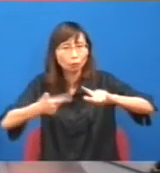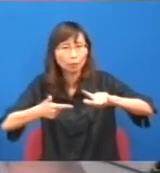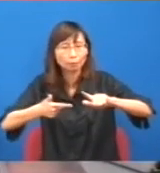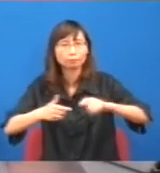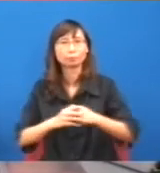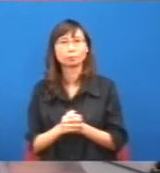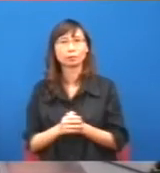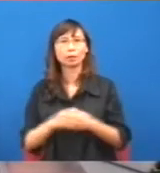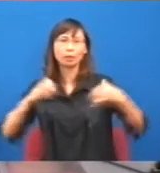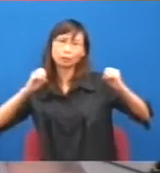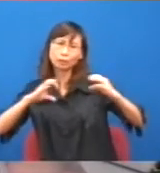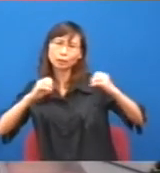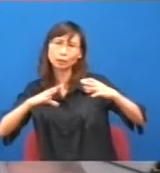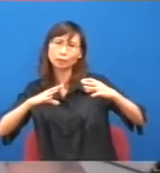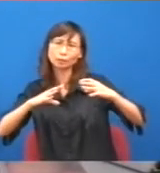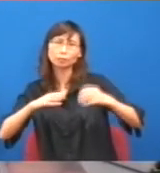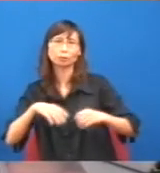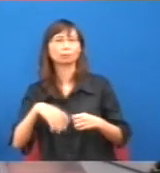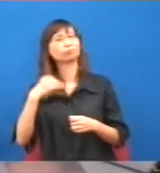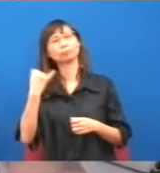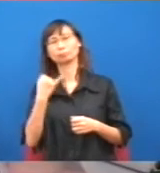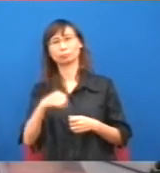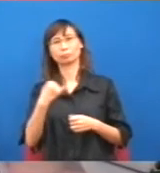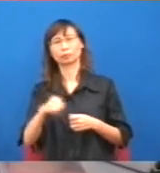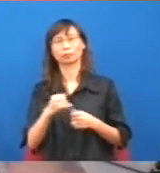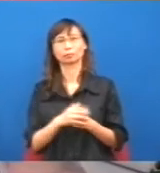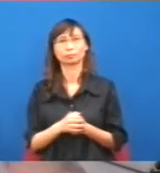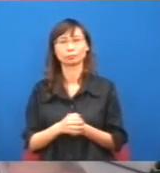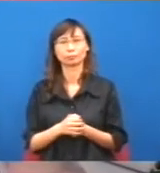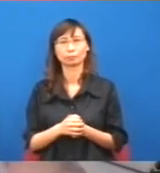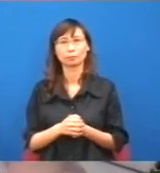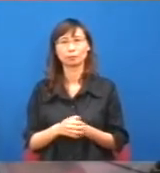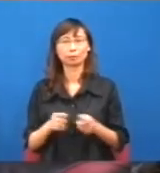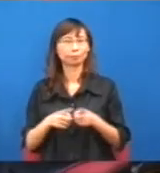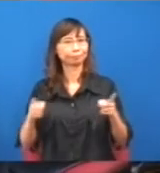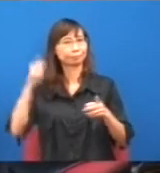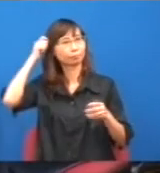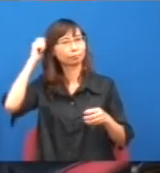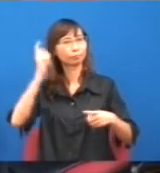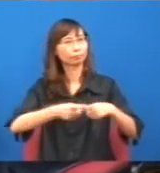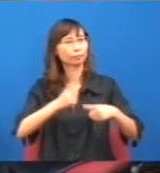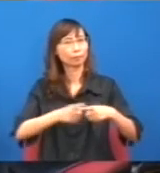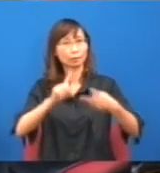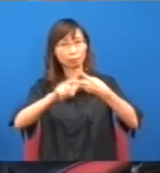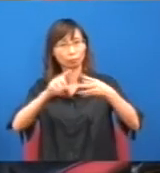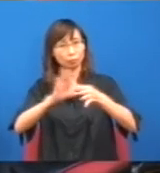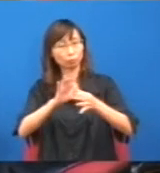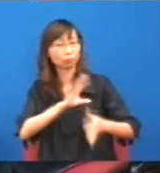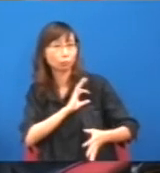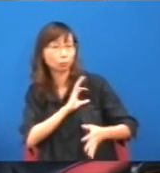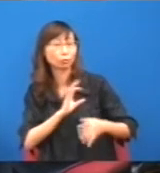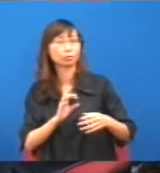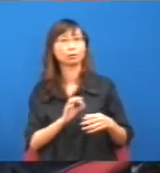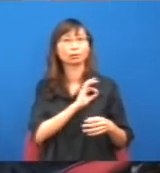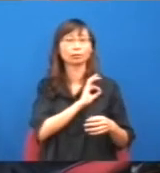判最後,其實談判就是鬥爭的結果,那個是,其實我和你講,長貓,其實這個工聯會,或者民建聯會,扮